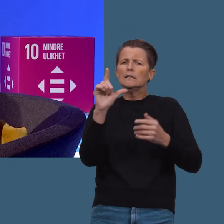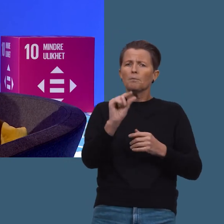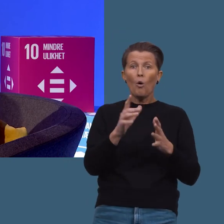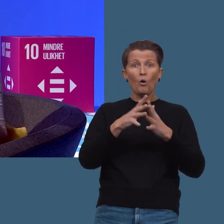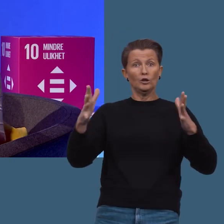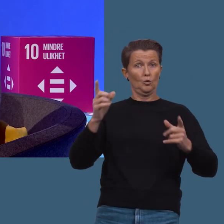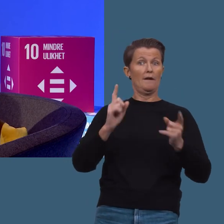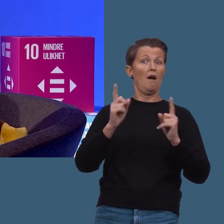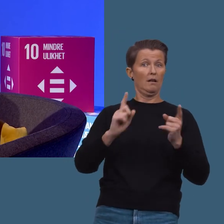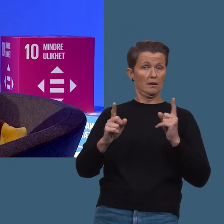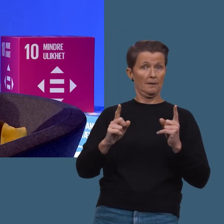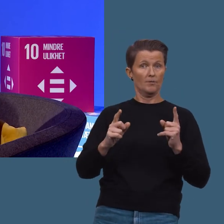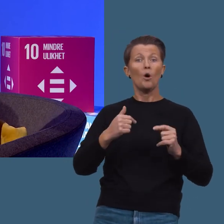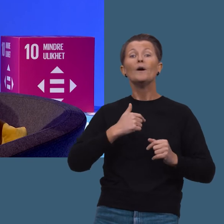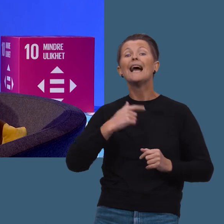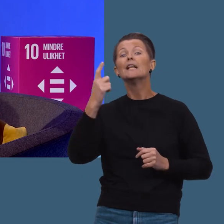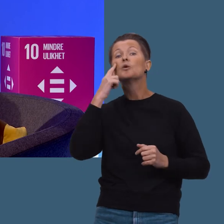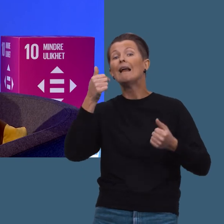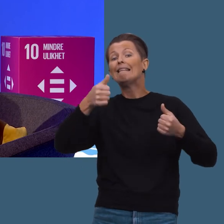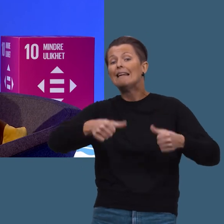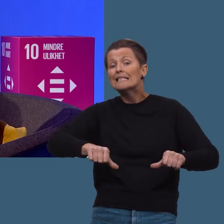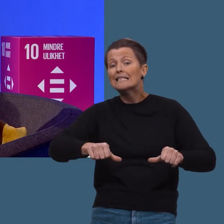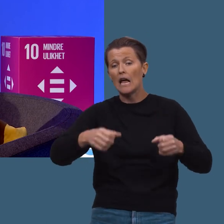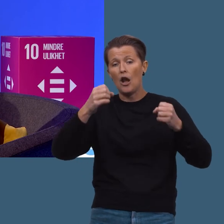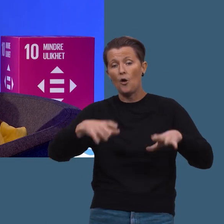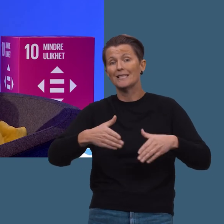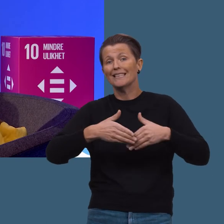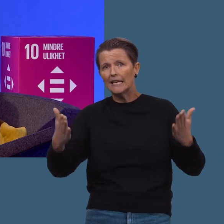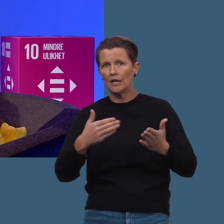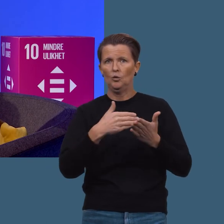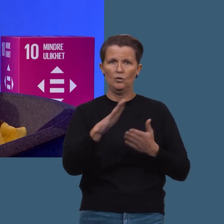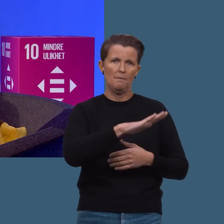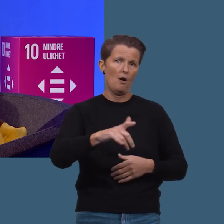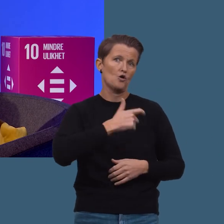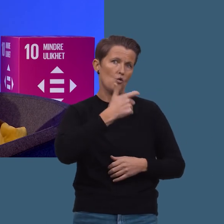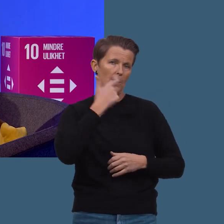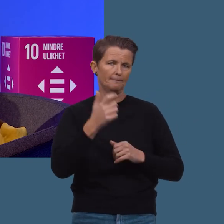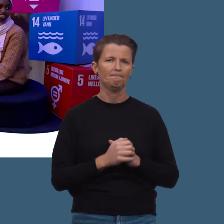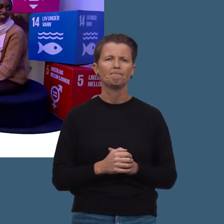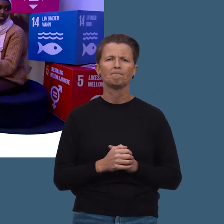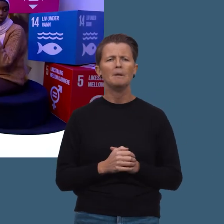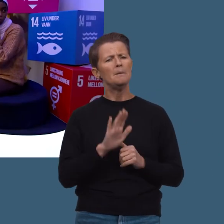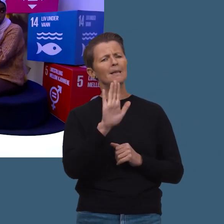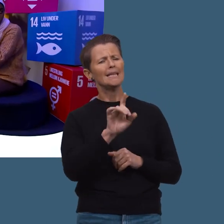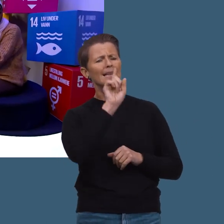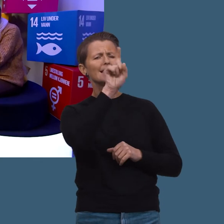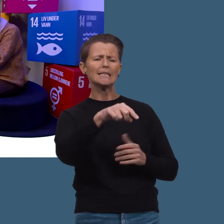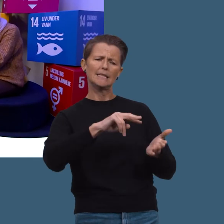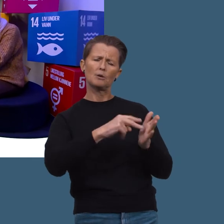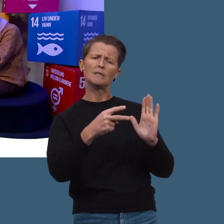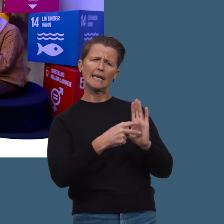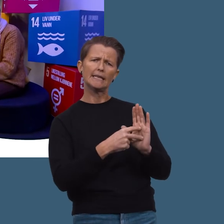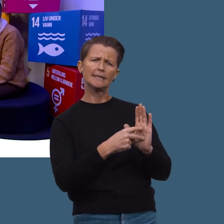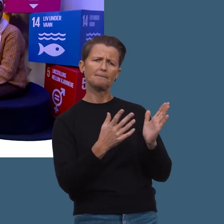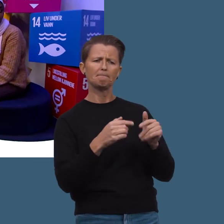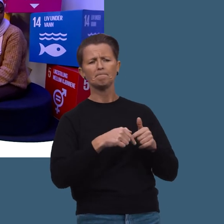mange små og store valg, og jeg tror at disse krisene løses ikke uten barn og unge. Gina, neste prosjekt helt kort